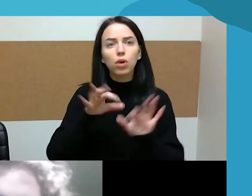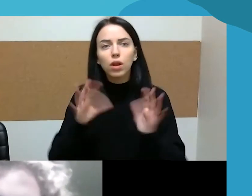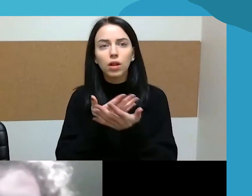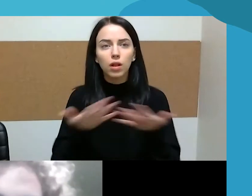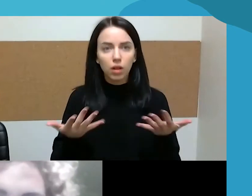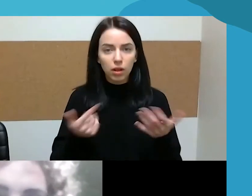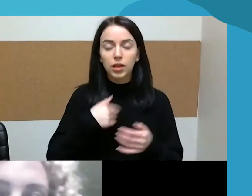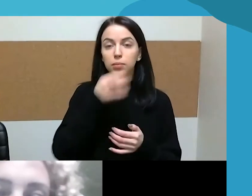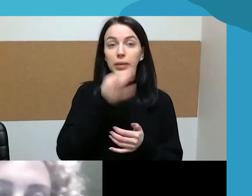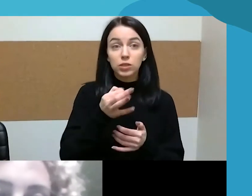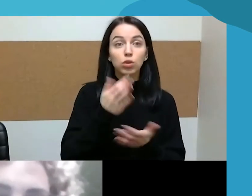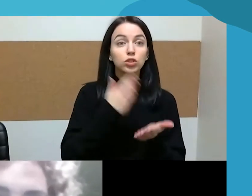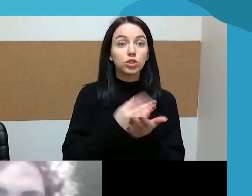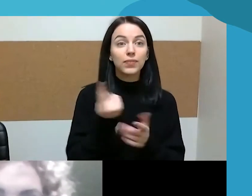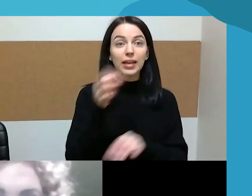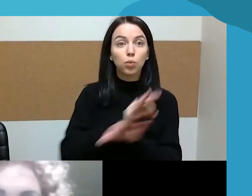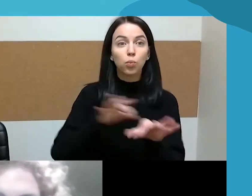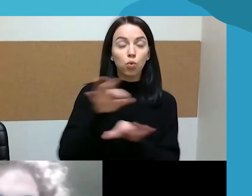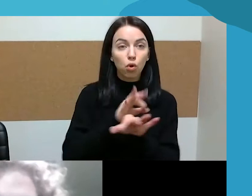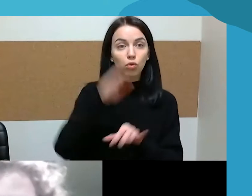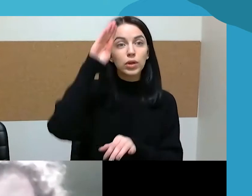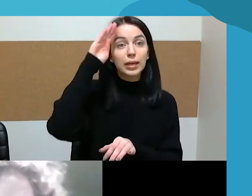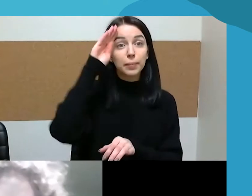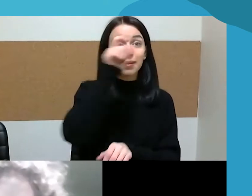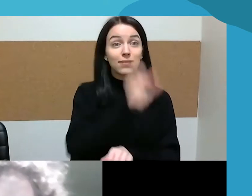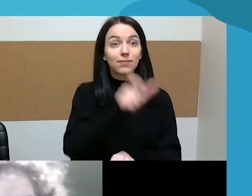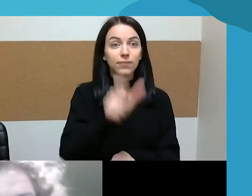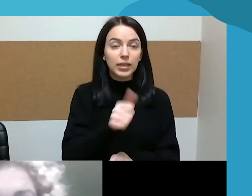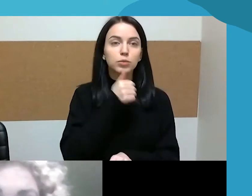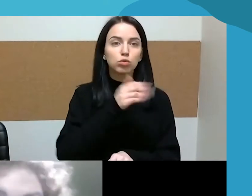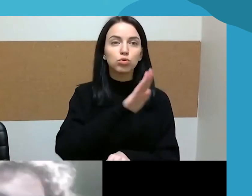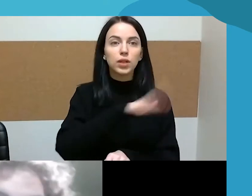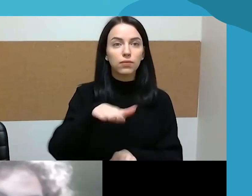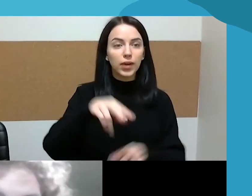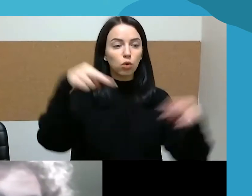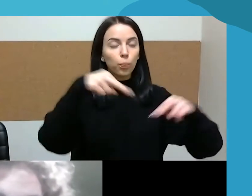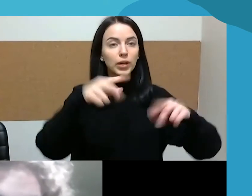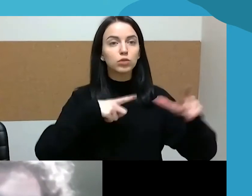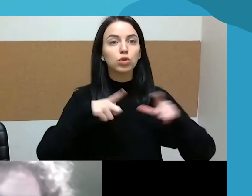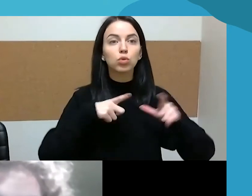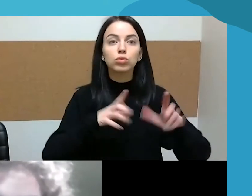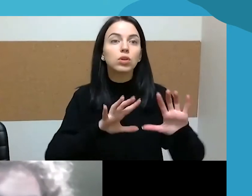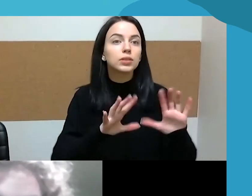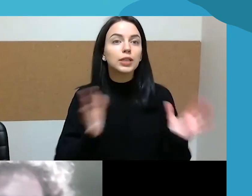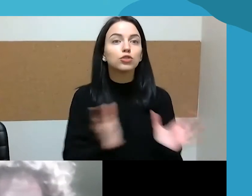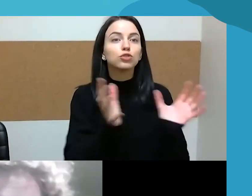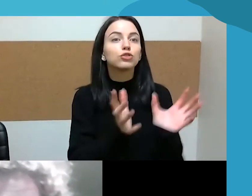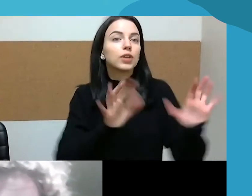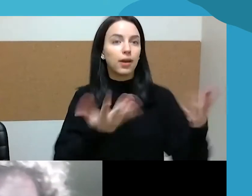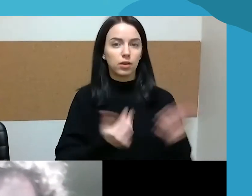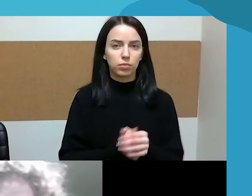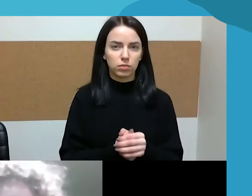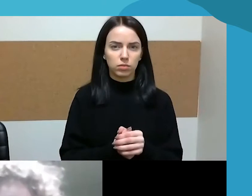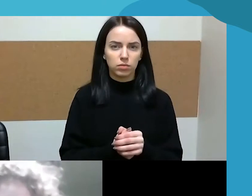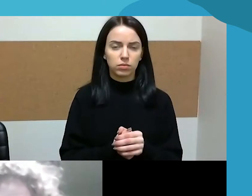vat būtent vienas iš projektų yra kaip paskatinti vyrus, imti vaiko pliežiūros atostogas. Ir mano pakeleivis, jisai sako, čia tipo ką,